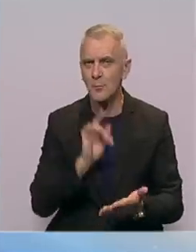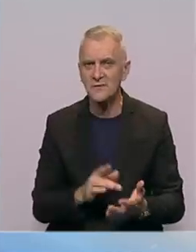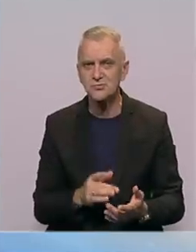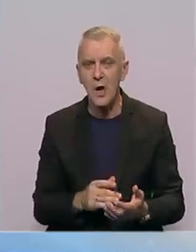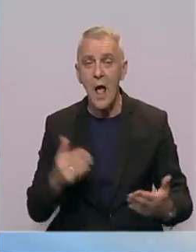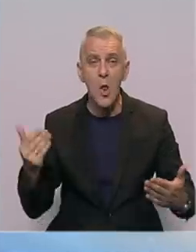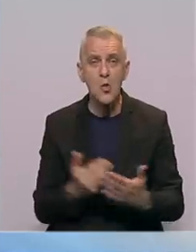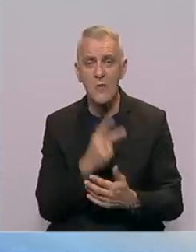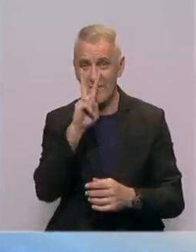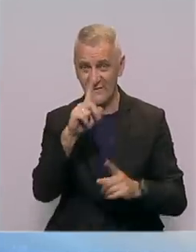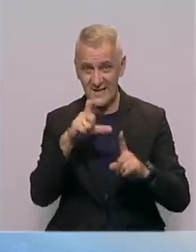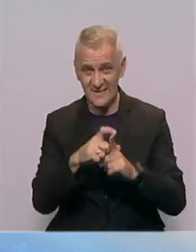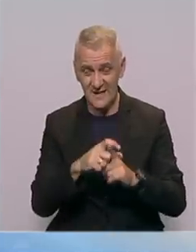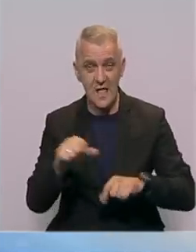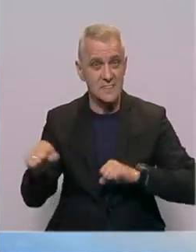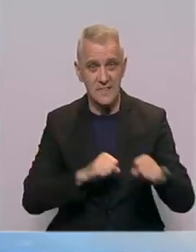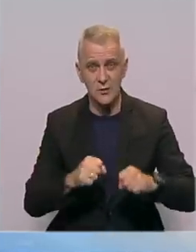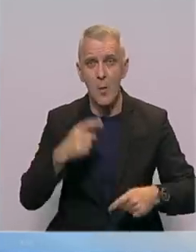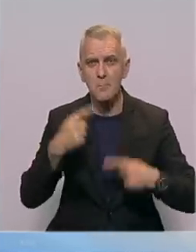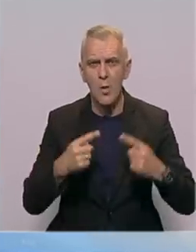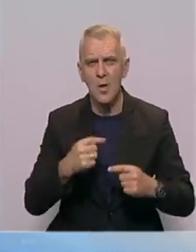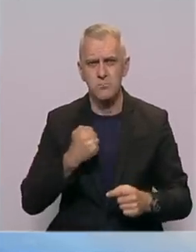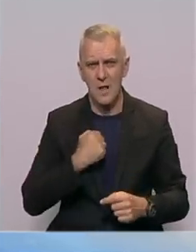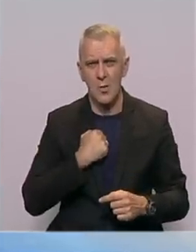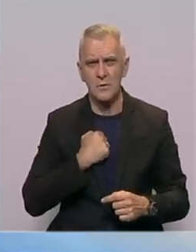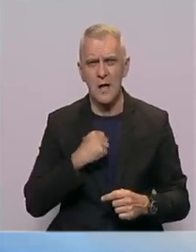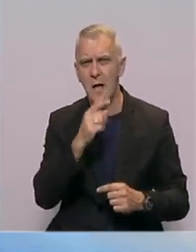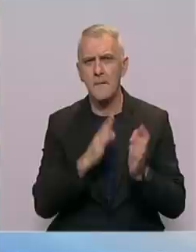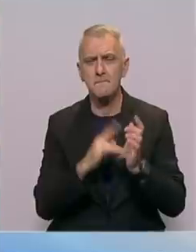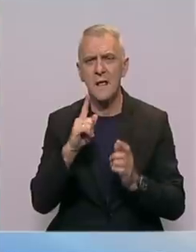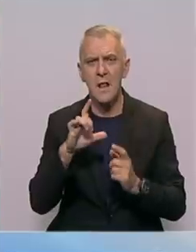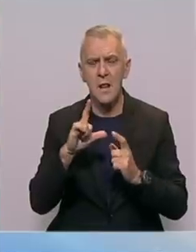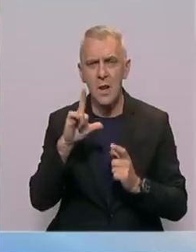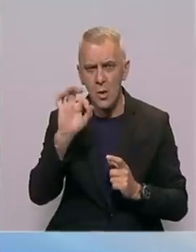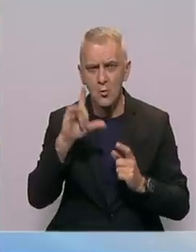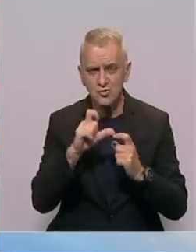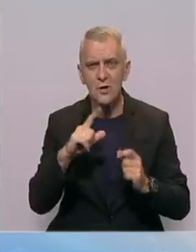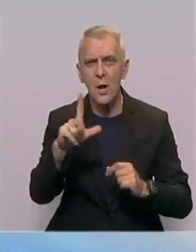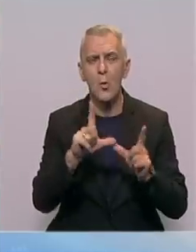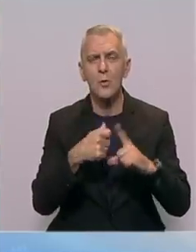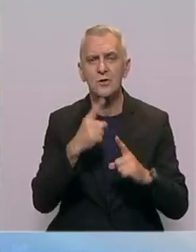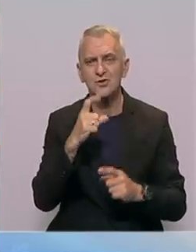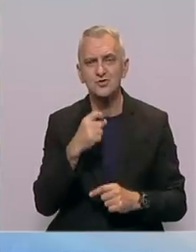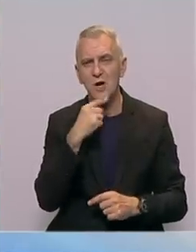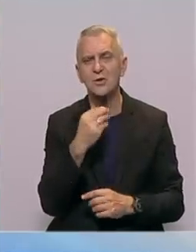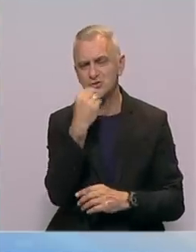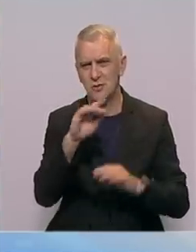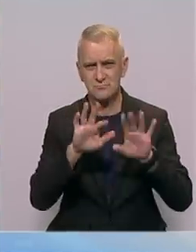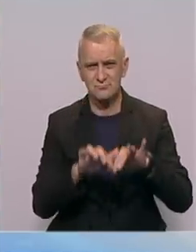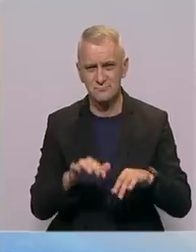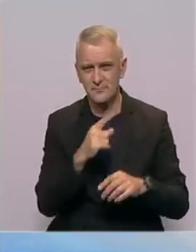a novi vršitelj dužnosti ravnotelja je politolog iz Banja Luke Miloš Lukić objavio je portal Kapital.